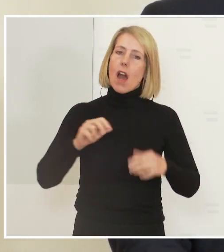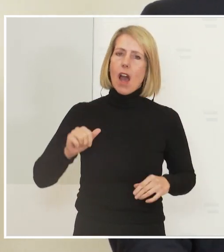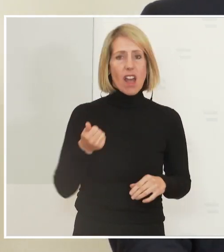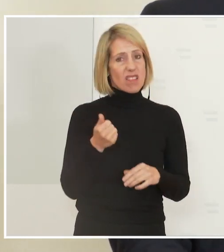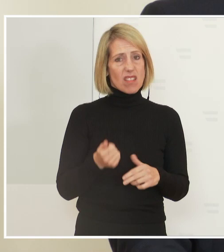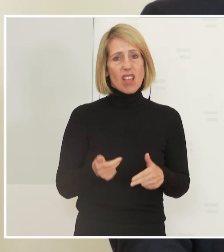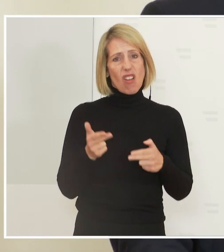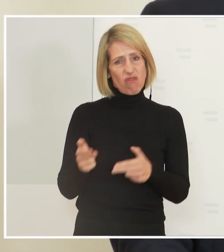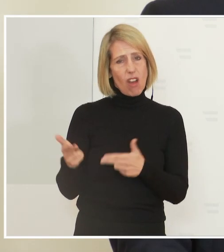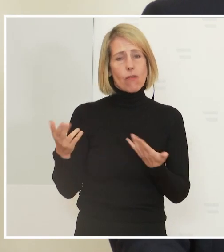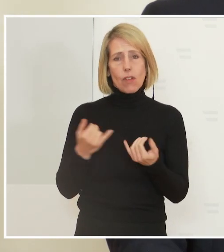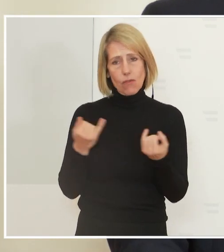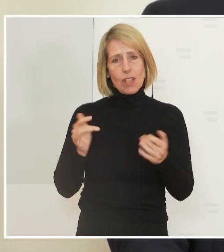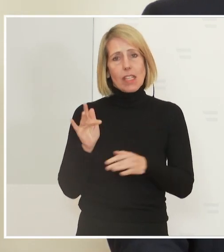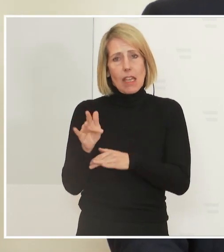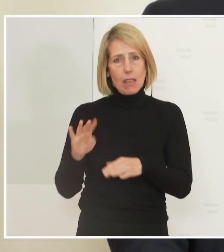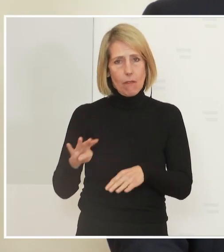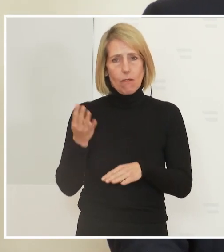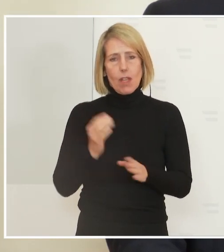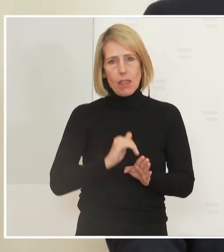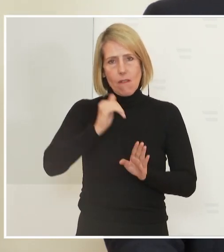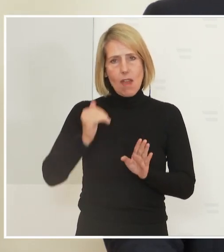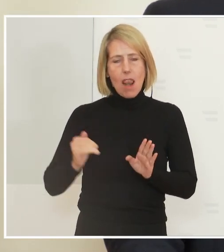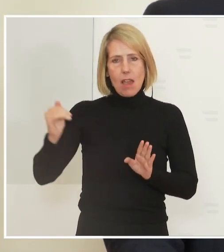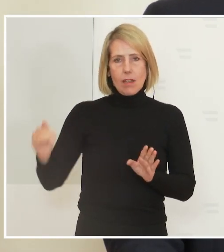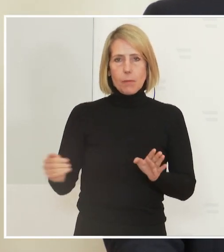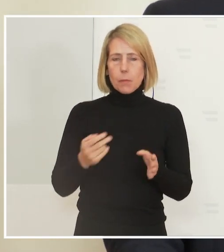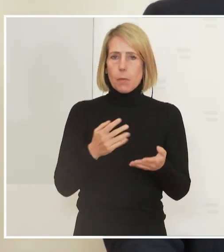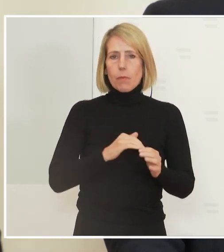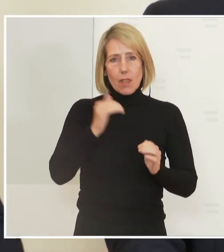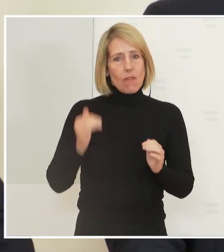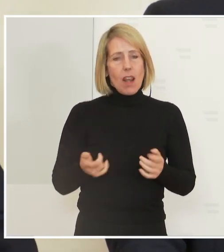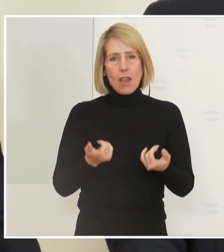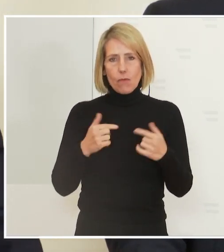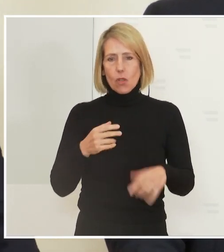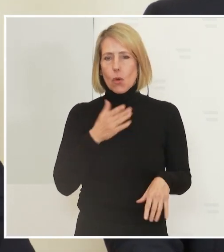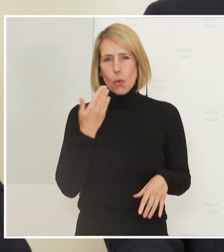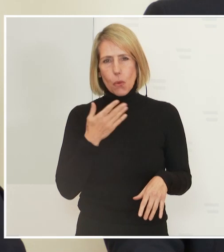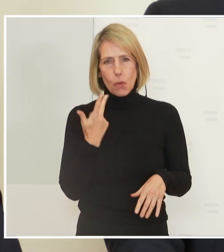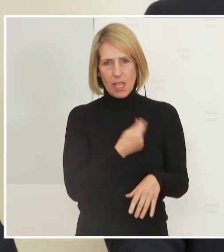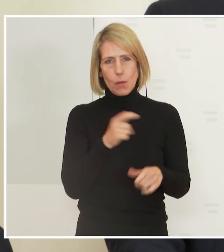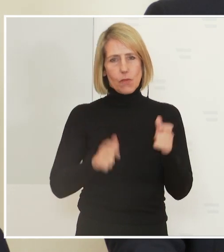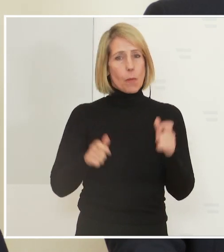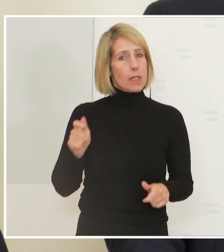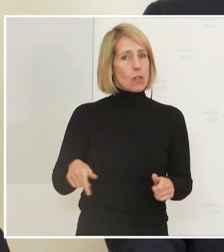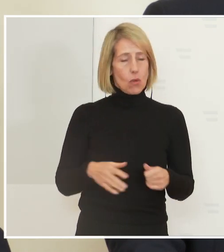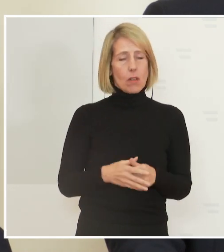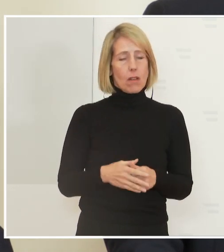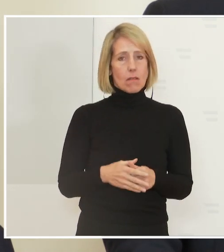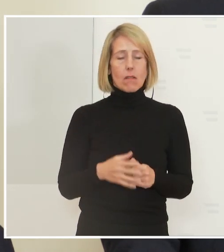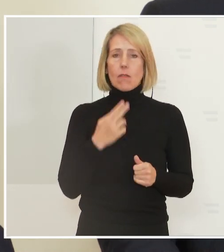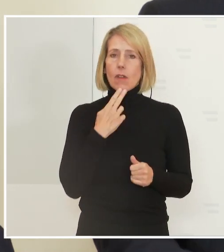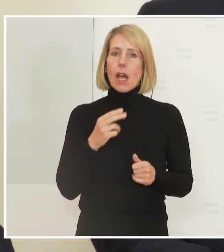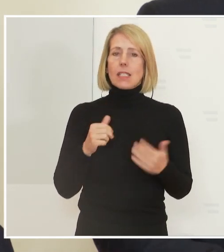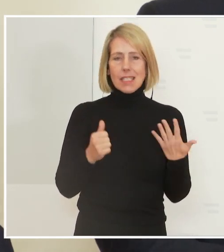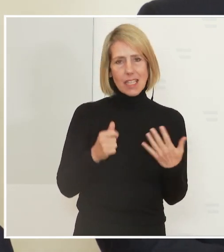wir haben gegen die vierte Welle, gegen die Welle der Ungeimpften, die vor uns steht. Und für alle sechs Monate nach dem